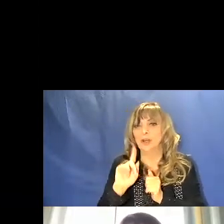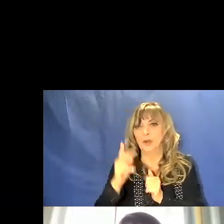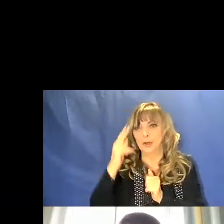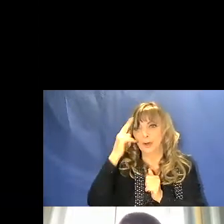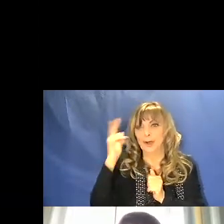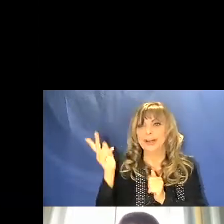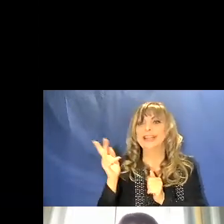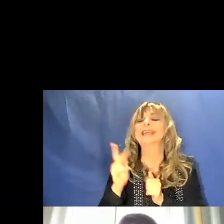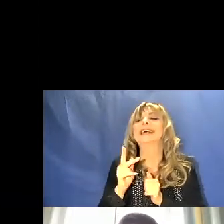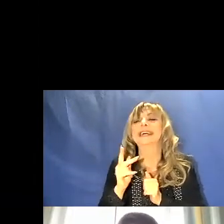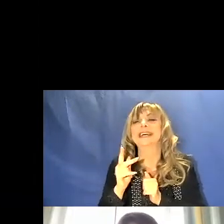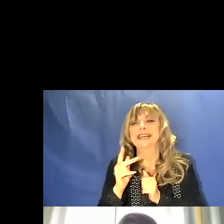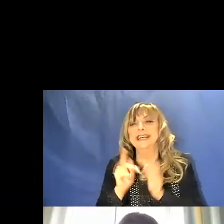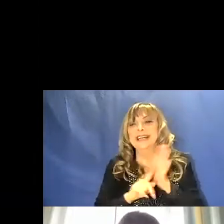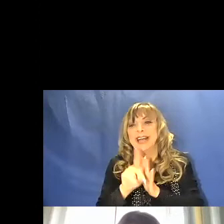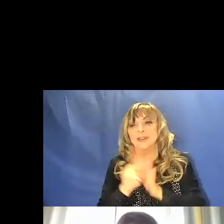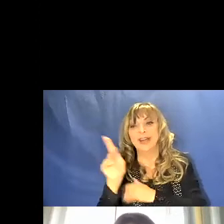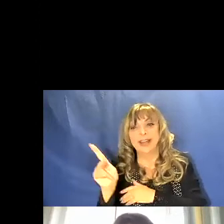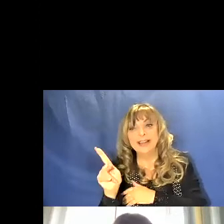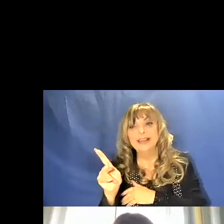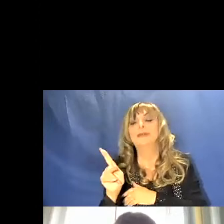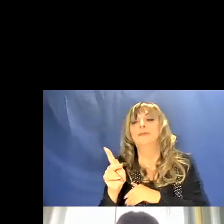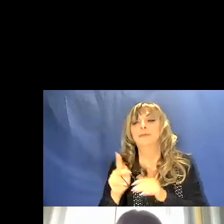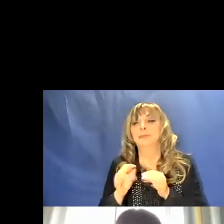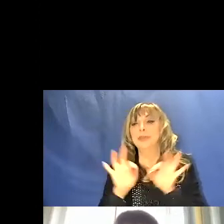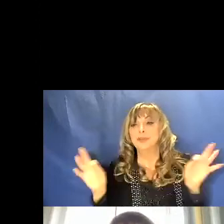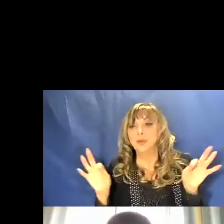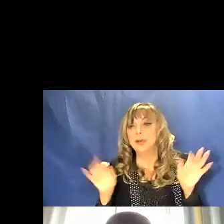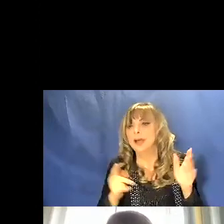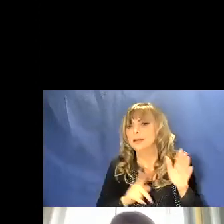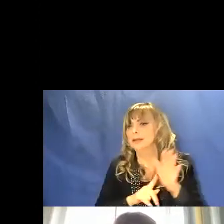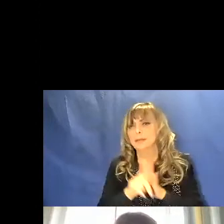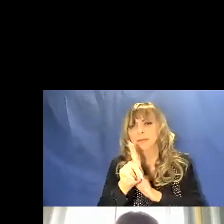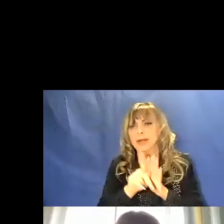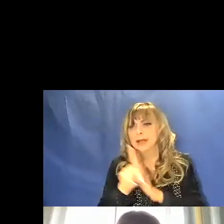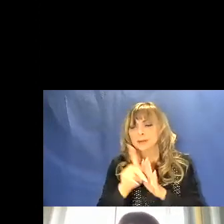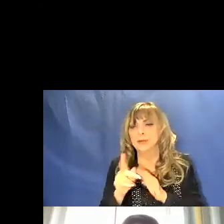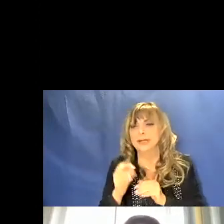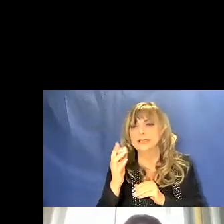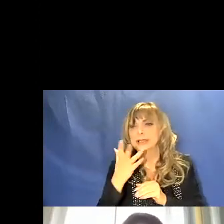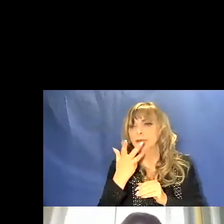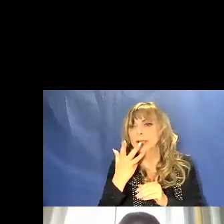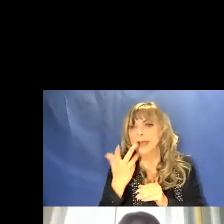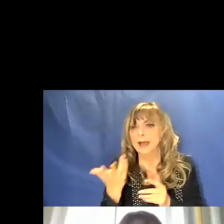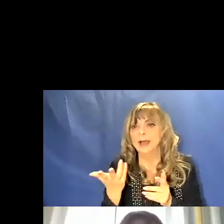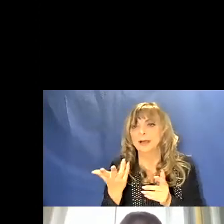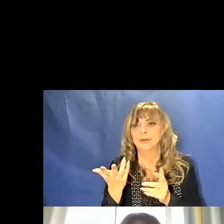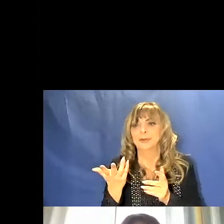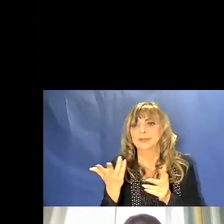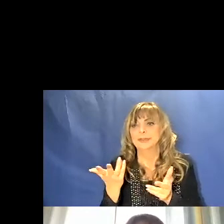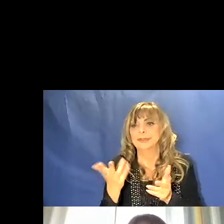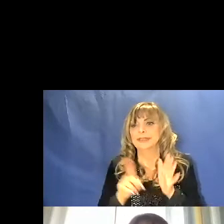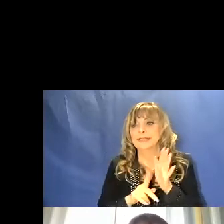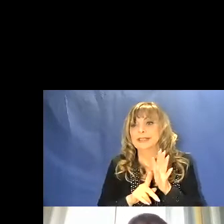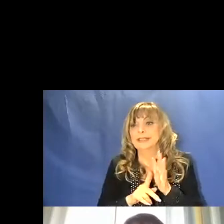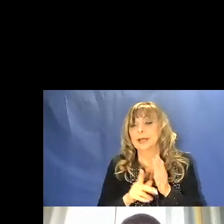il grado Kelvin misura la temperatura assoluta. Se si volesse passare ai più familiari gradi